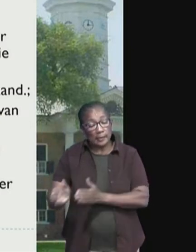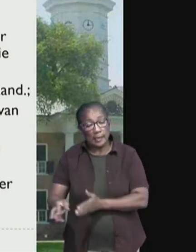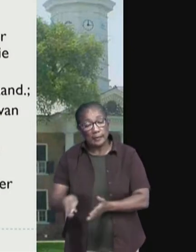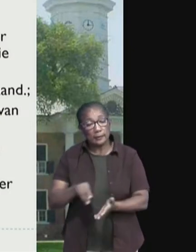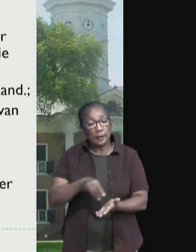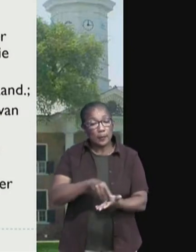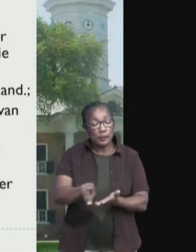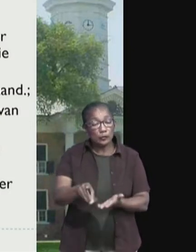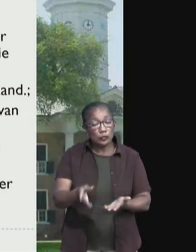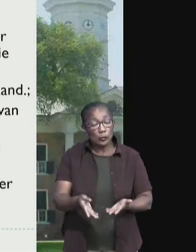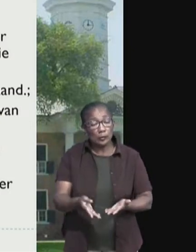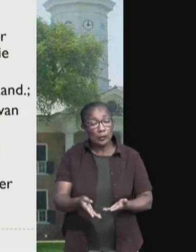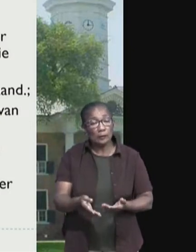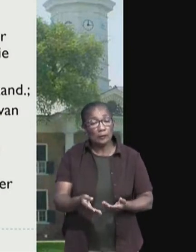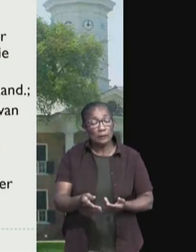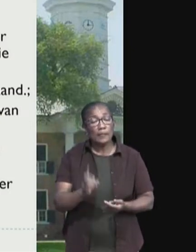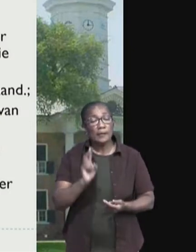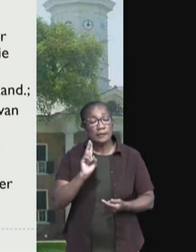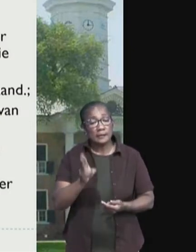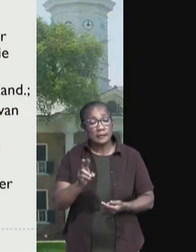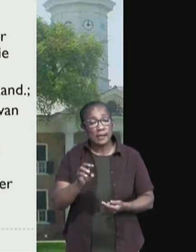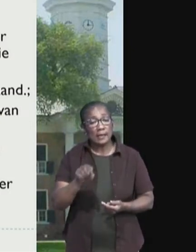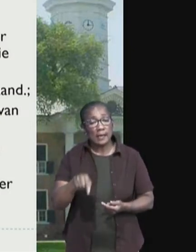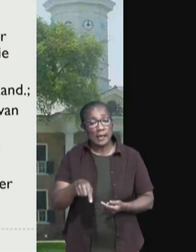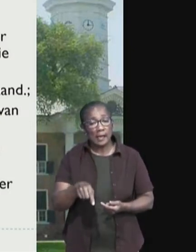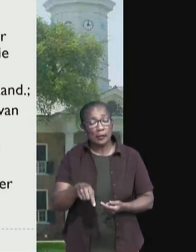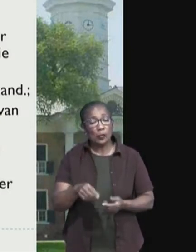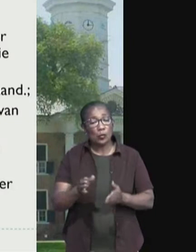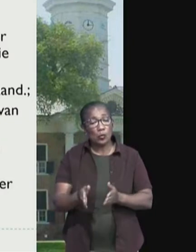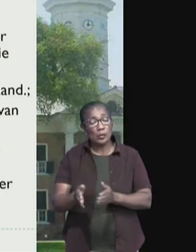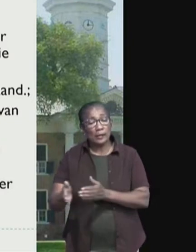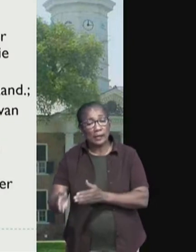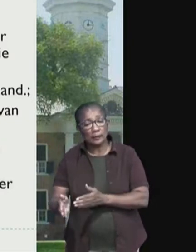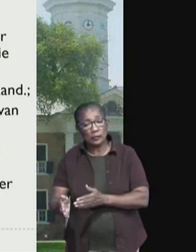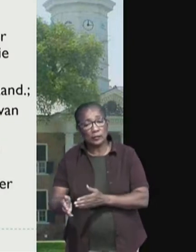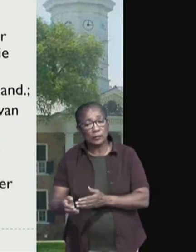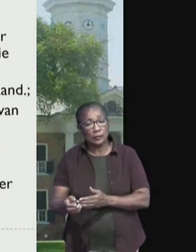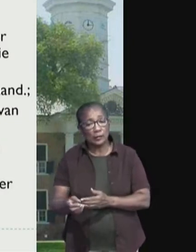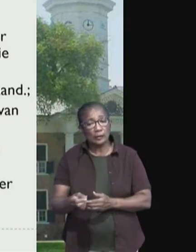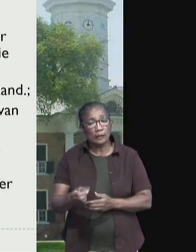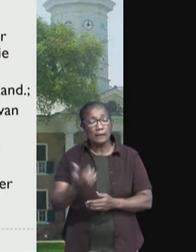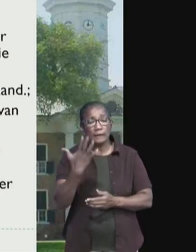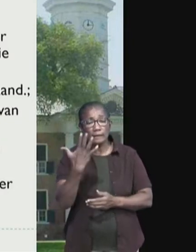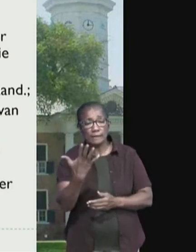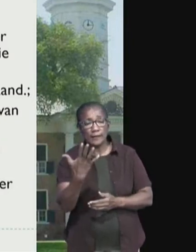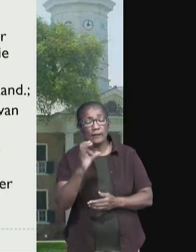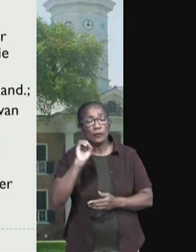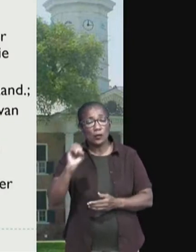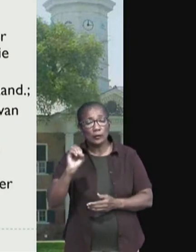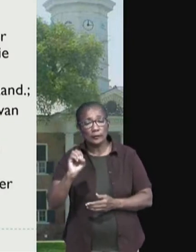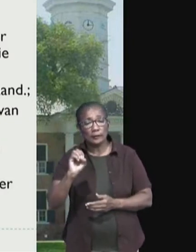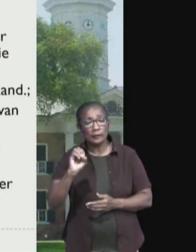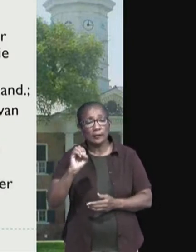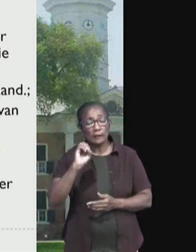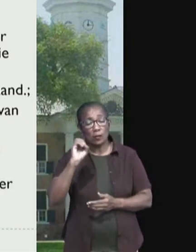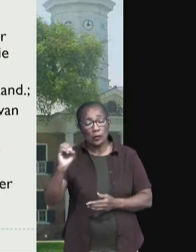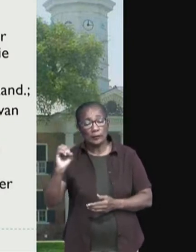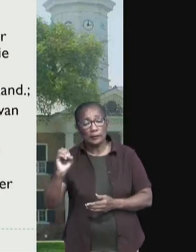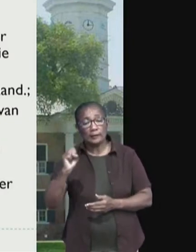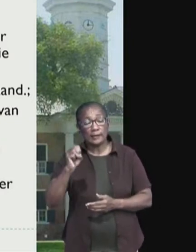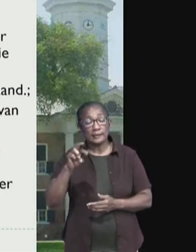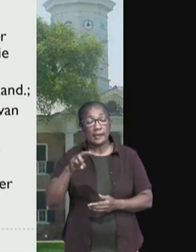zal er een additionele lumpstum van 500 SRD worden